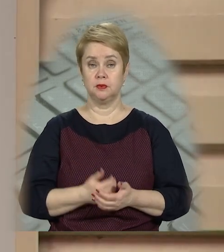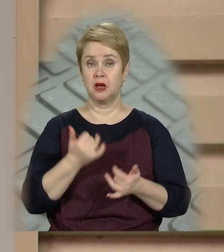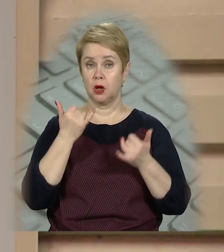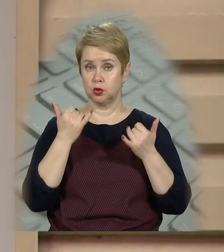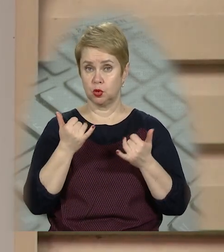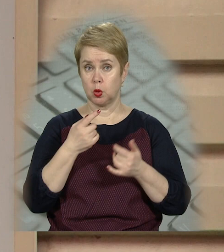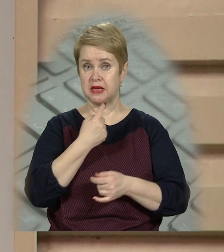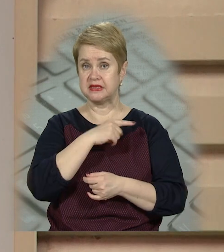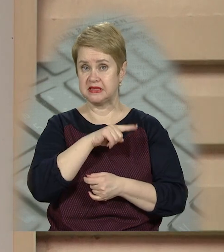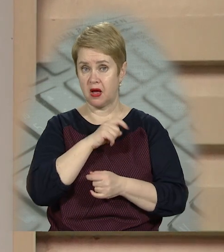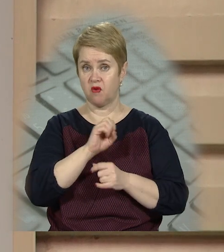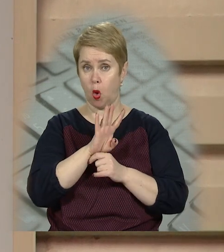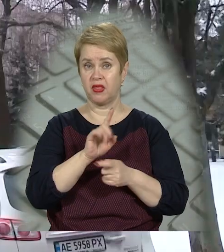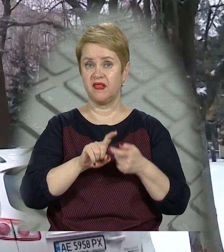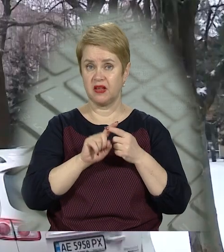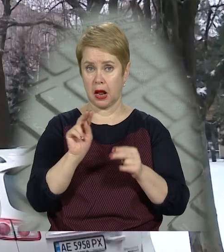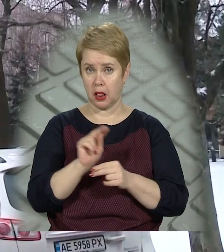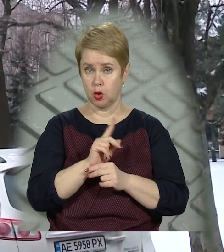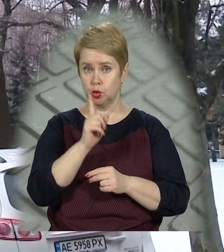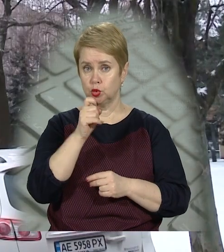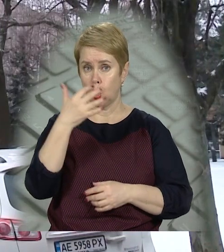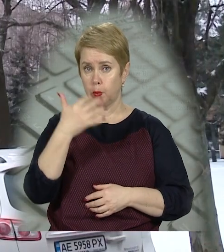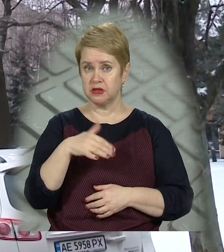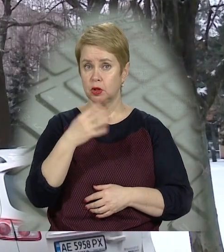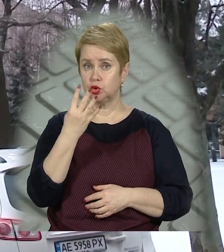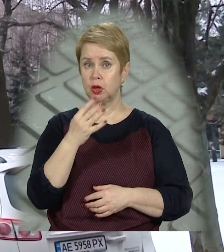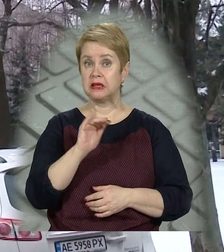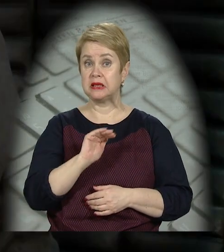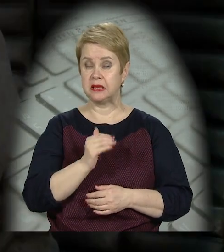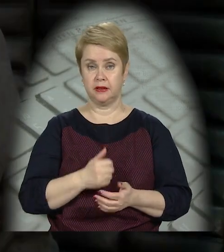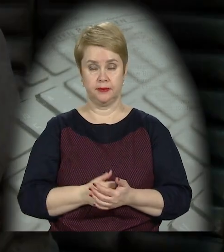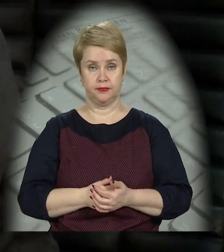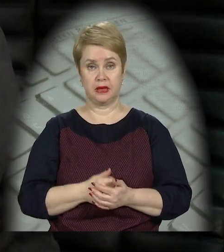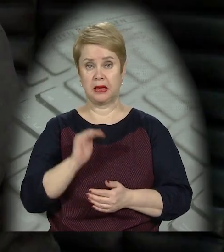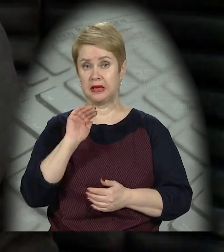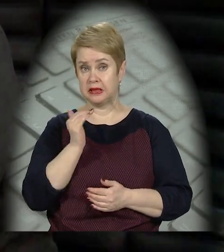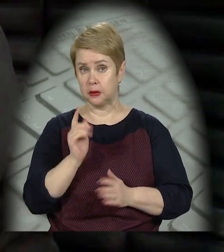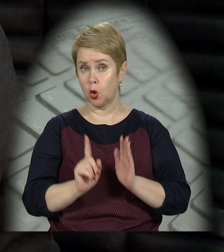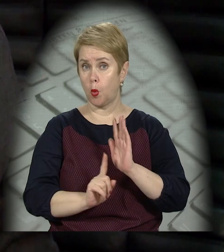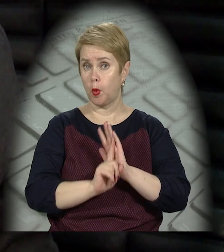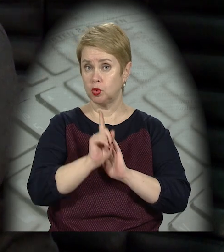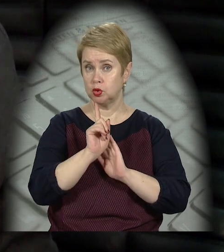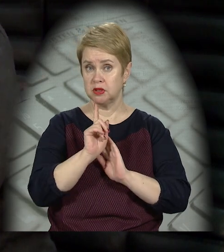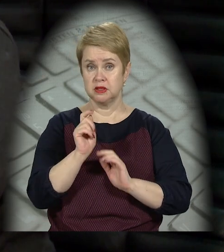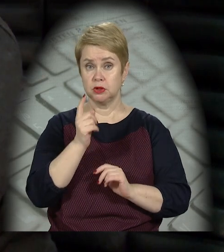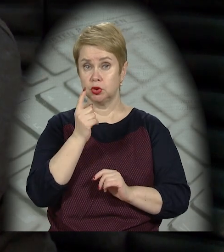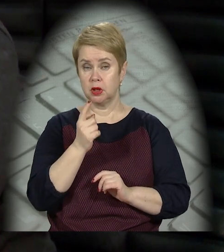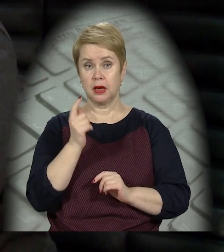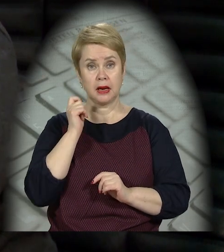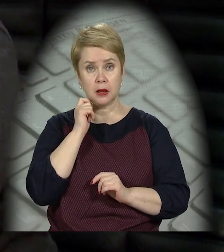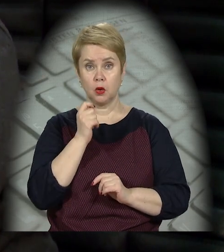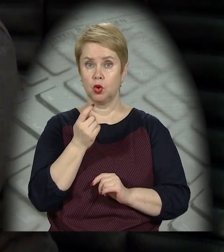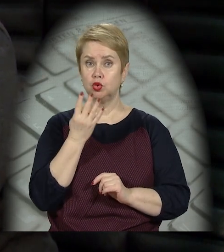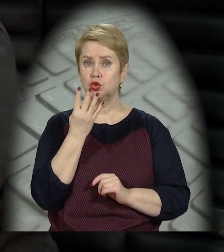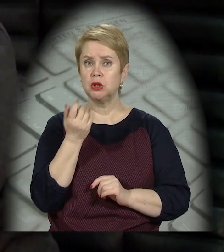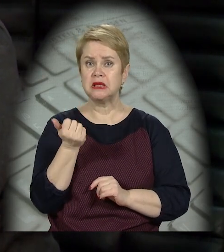На сьогодні у стаціонарі від ковідної інфекції лікується 154 дитини. Це діти, починаючи з віку 4 тижні,